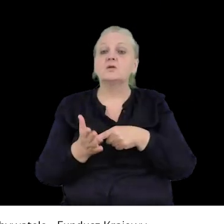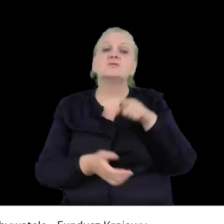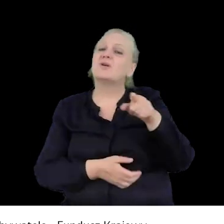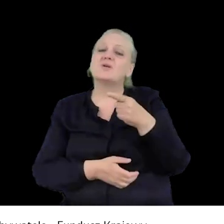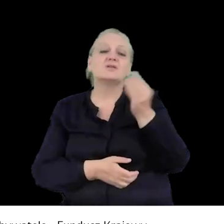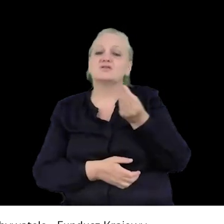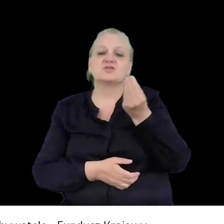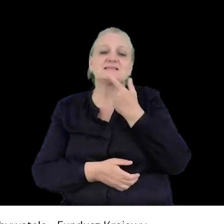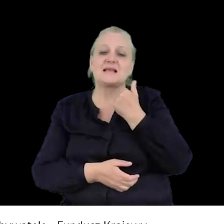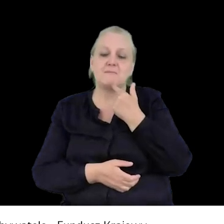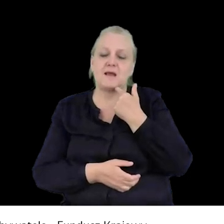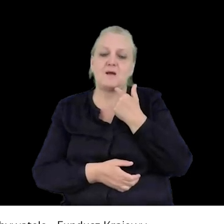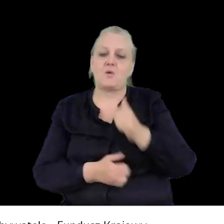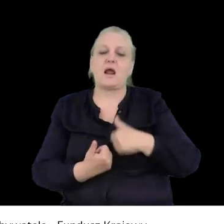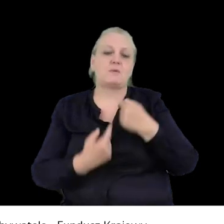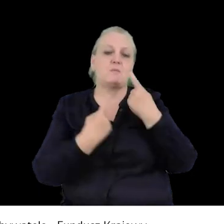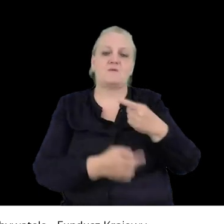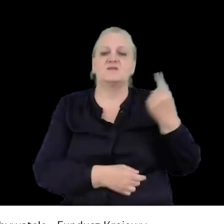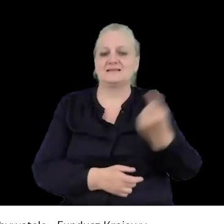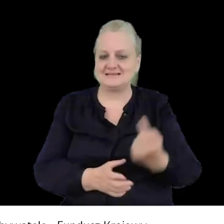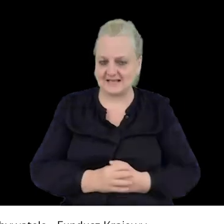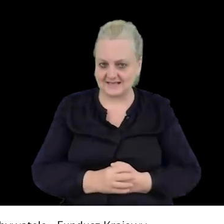przesłanka do tego, żeby zakazać jakiegoś zgromadzenia.